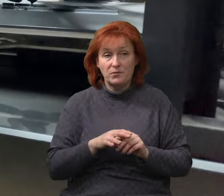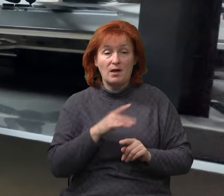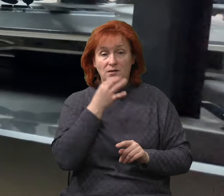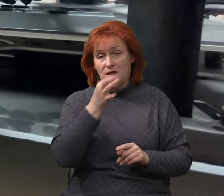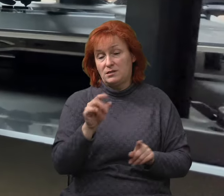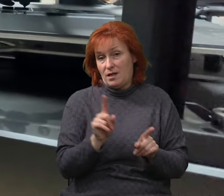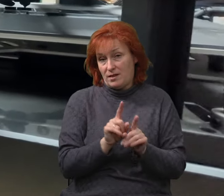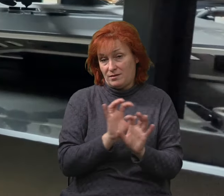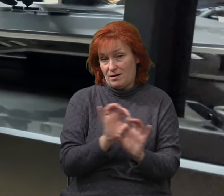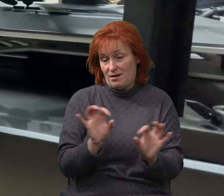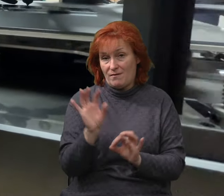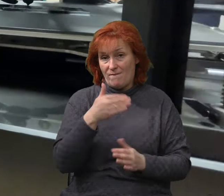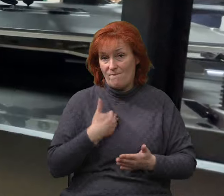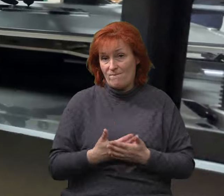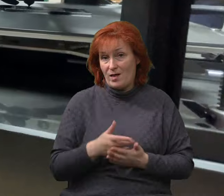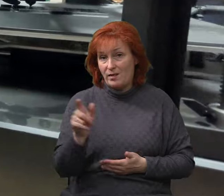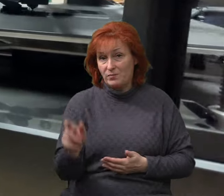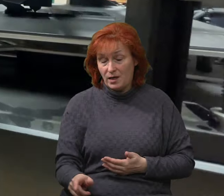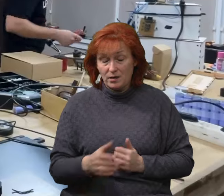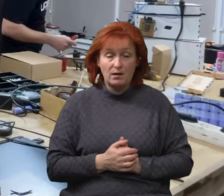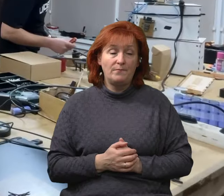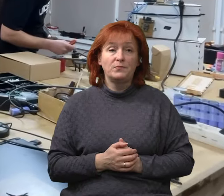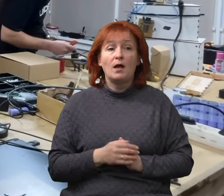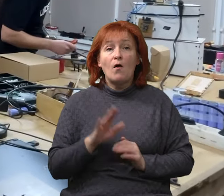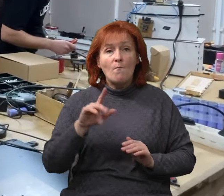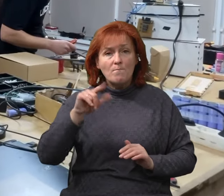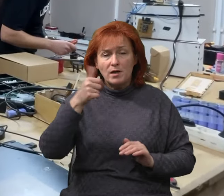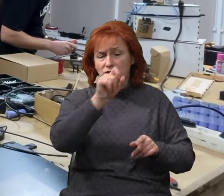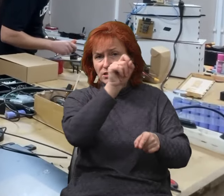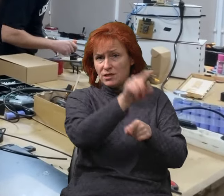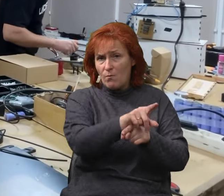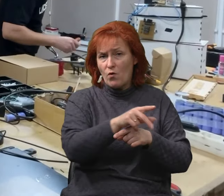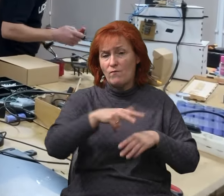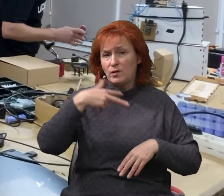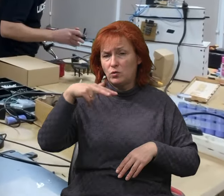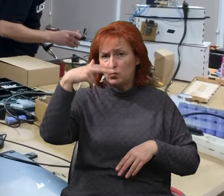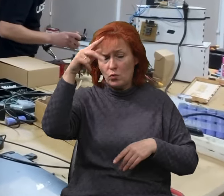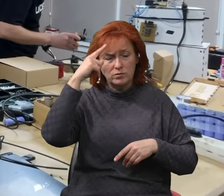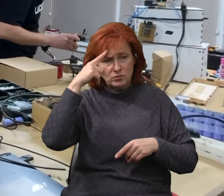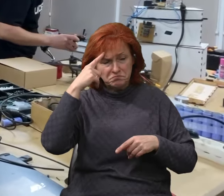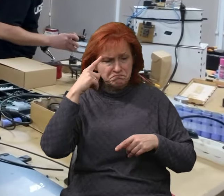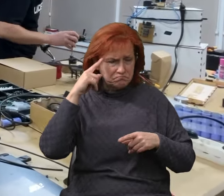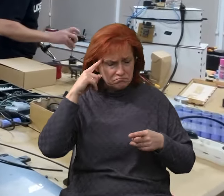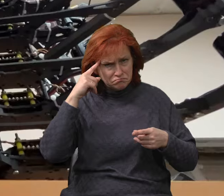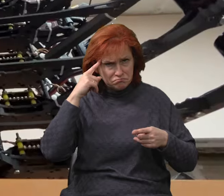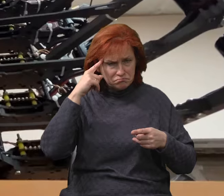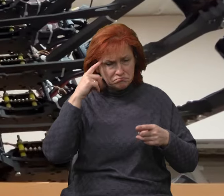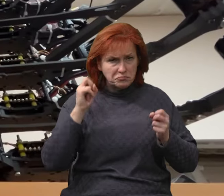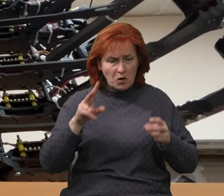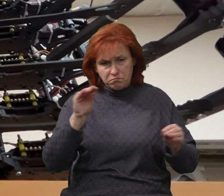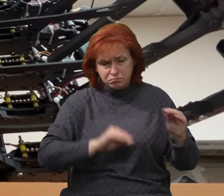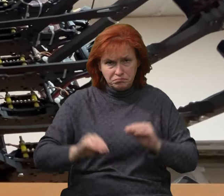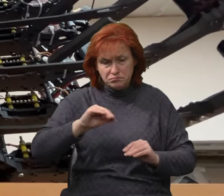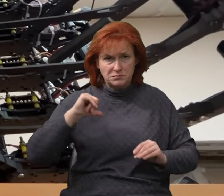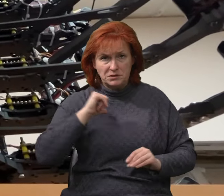волонтерка Оксана Мусієнко. Після того, як вперше замовили дрони, зрозуміло, що можуть їх робити дешевше та організували